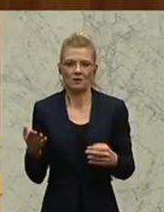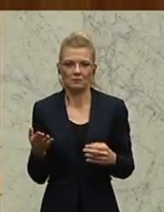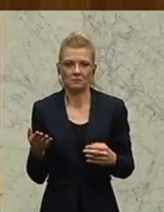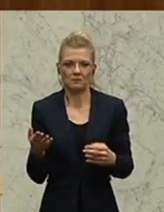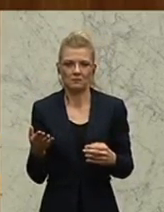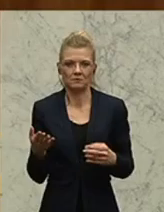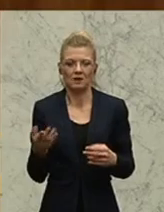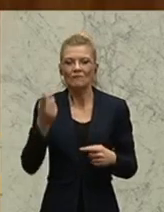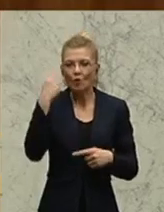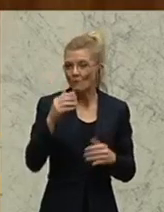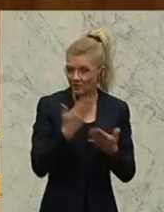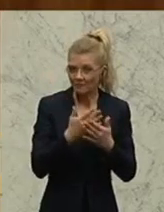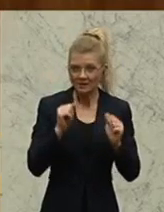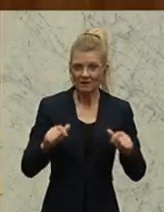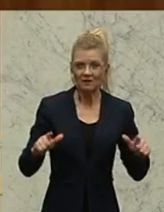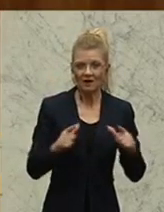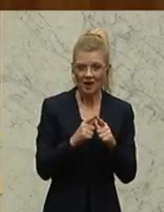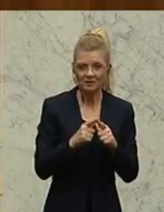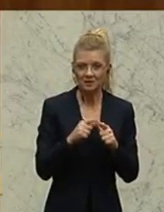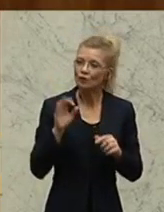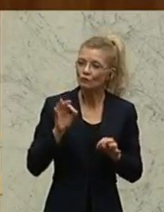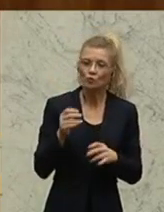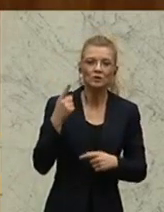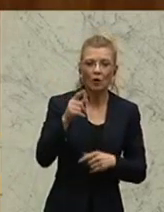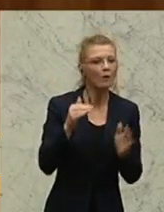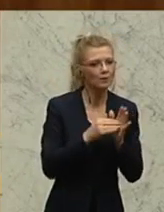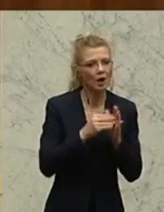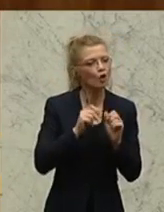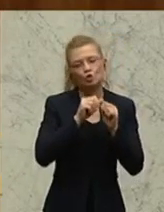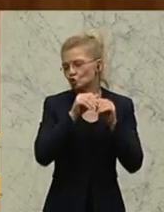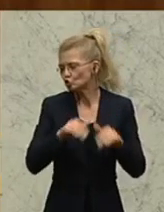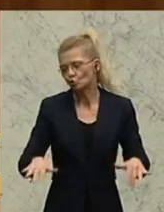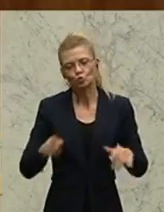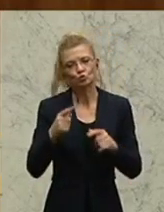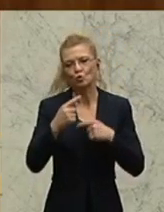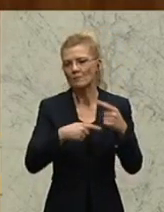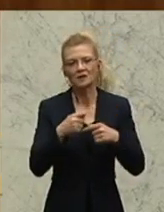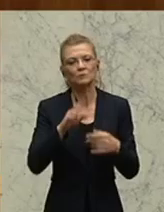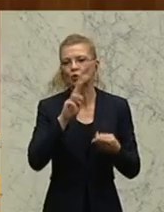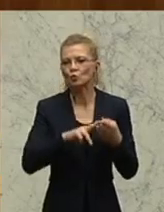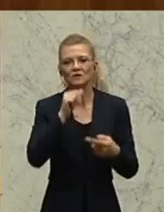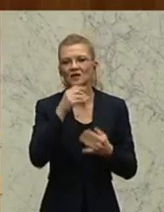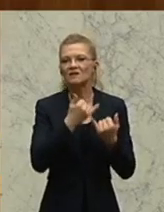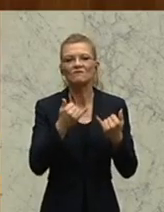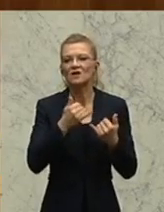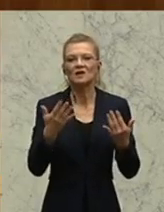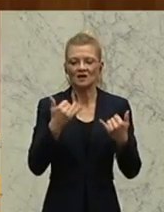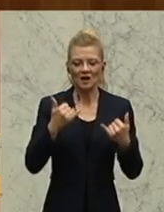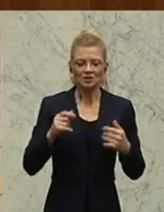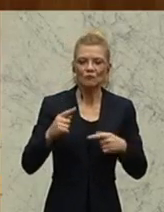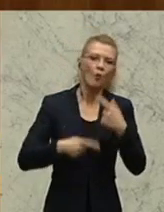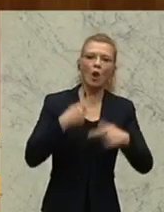dauerhaft zu gewährleisten, brauchen wir strukturelle Maßnahmen statt temporärer Notverordnungen. Und